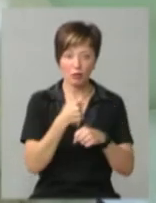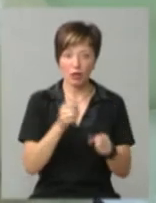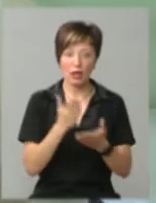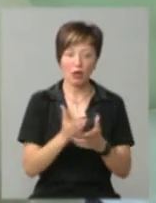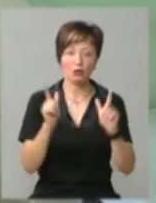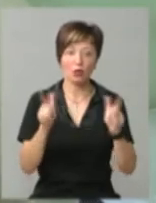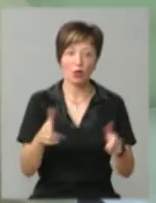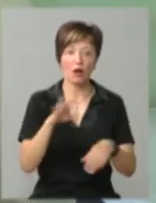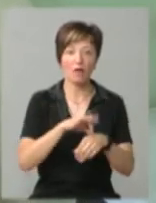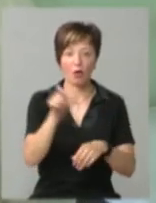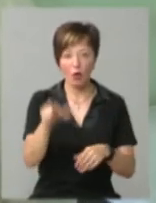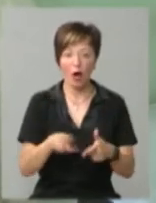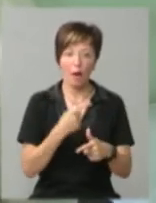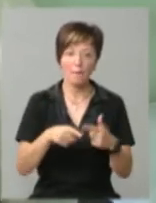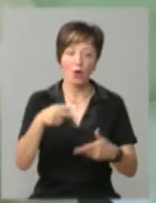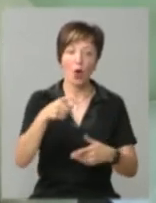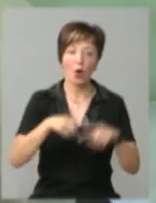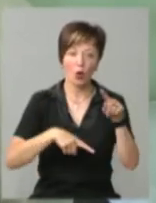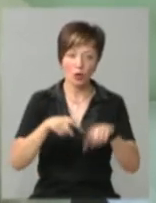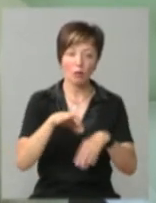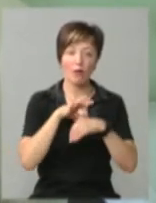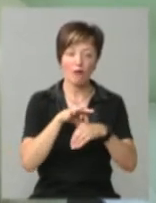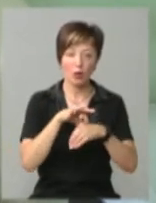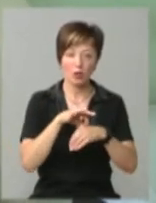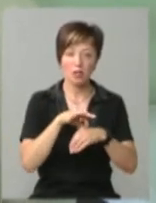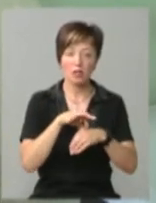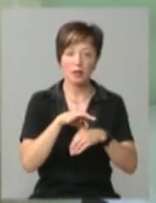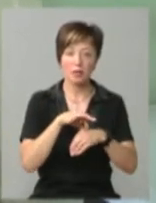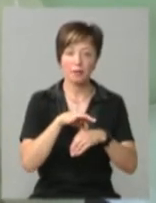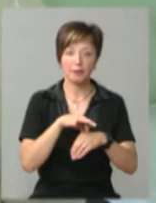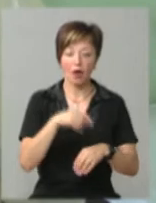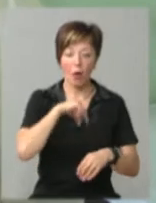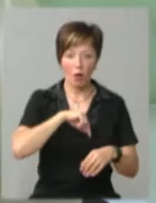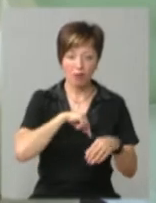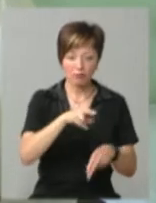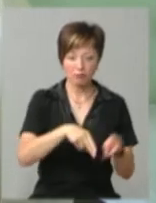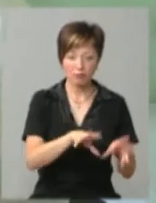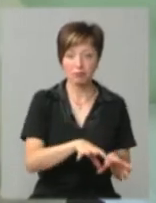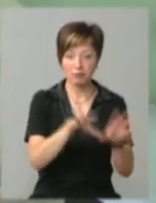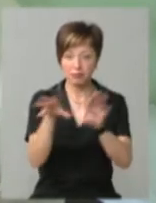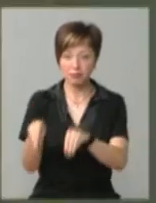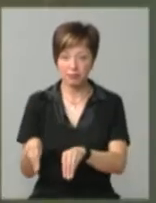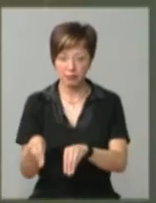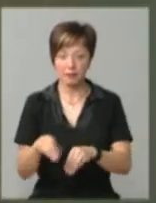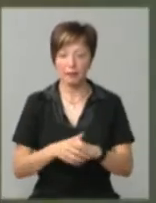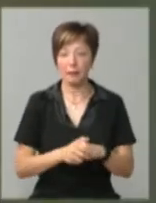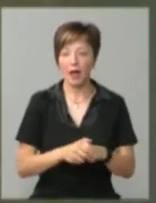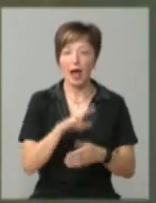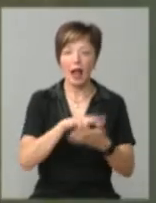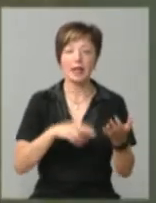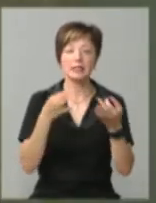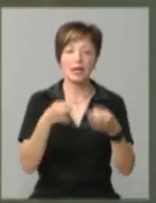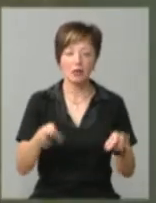згода хворого або родичів, проводиться забір органів для того, щоб їх використати для пересад. Ліцензію на